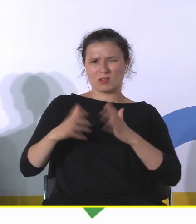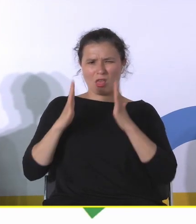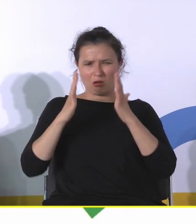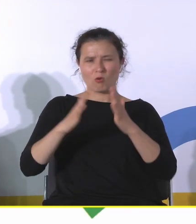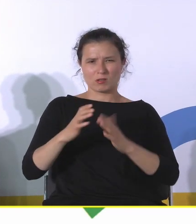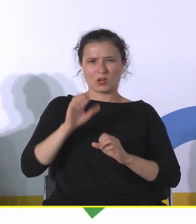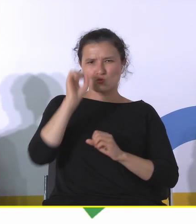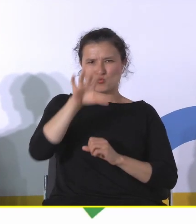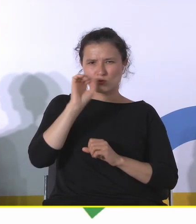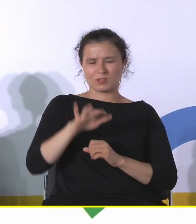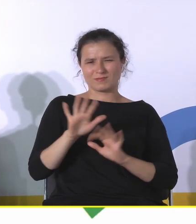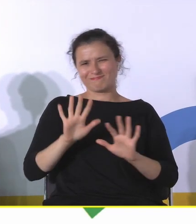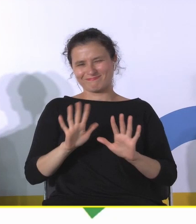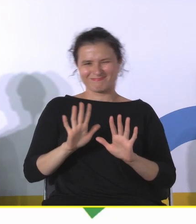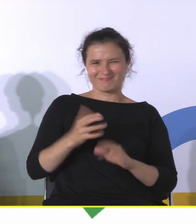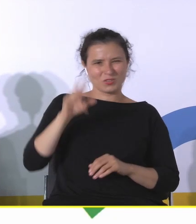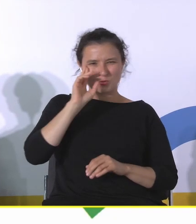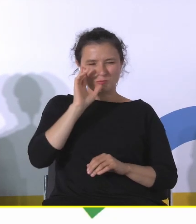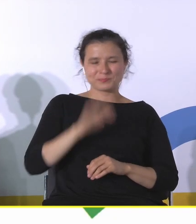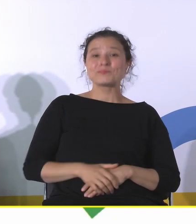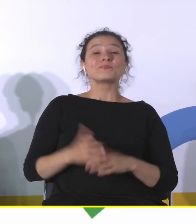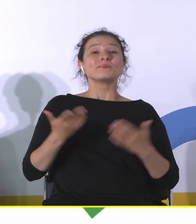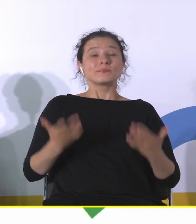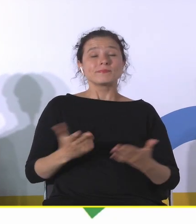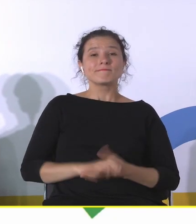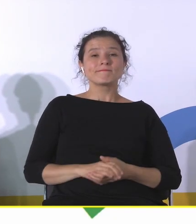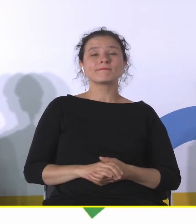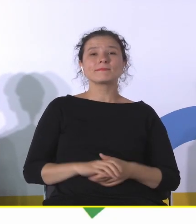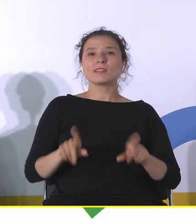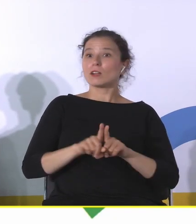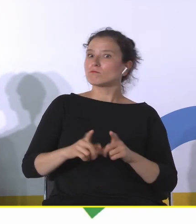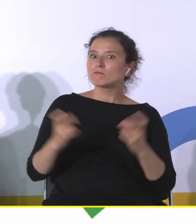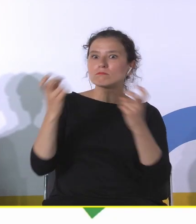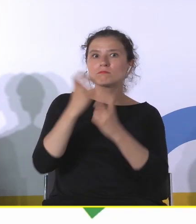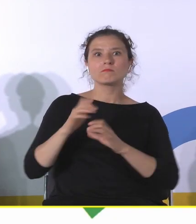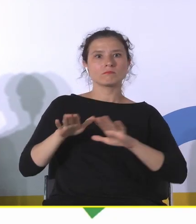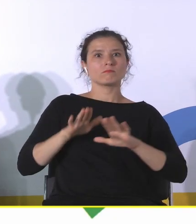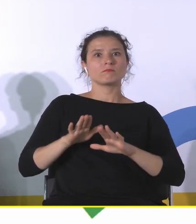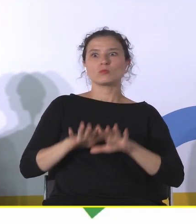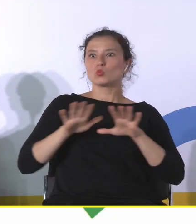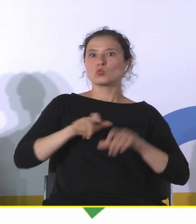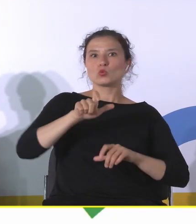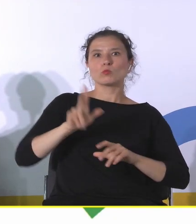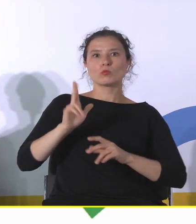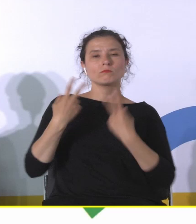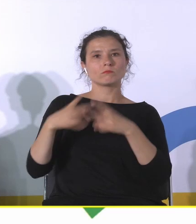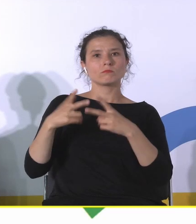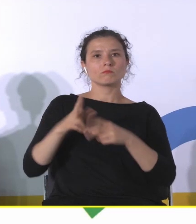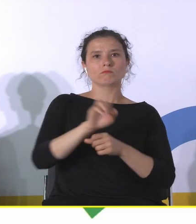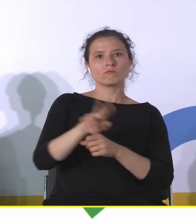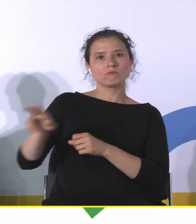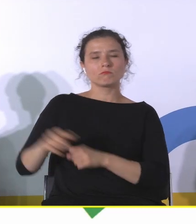Również okazuje się nieprawdopodobnie interesującym miejscem. Jest bardzo dużo zwiedzających. W jednej z hal